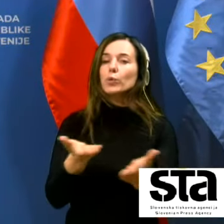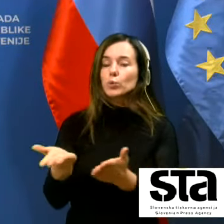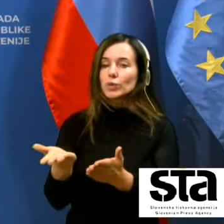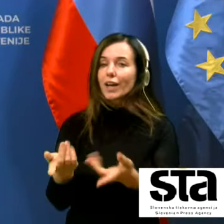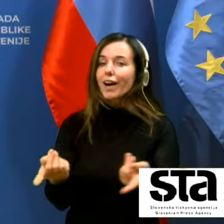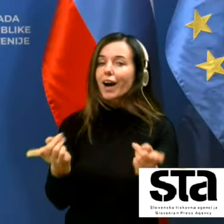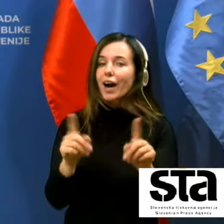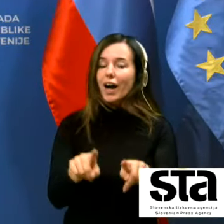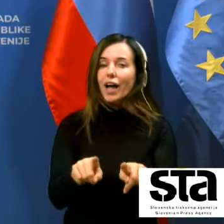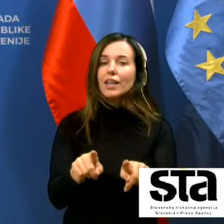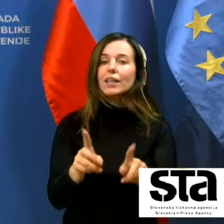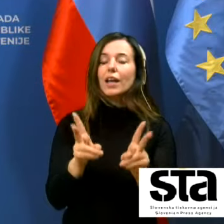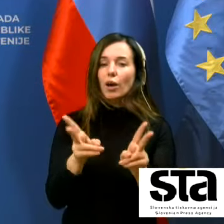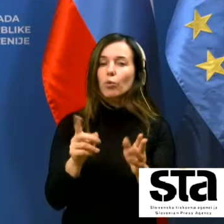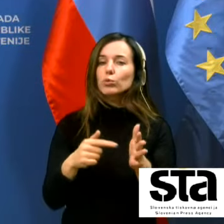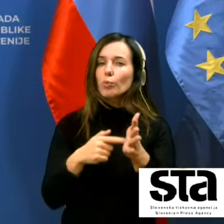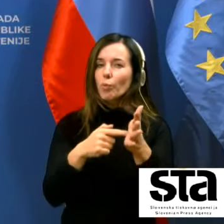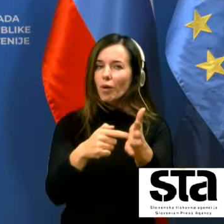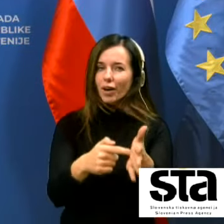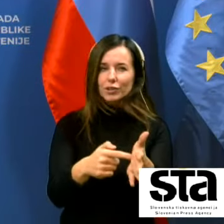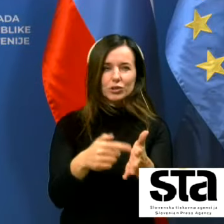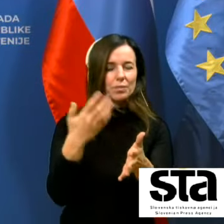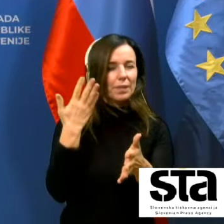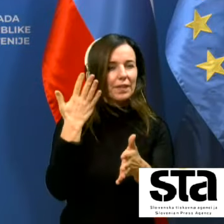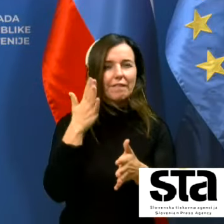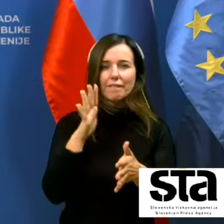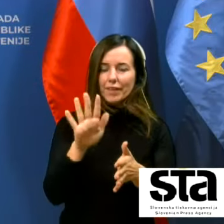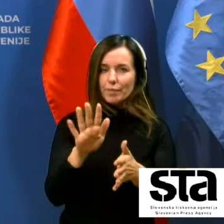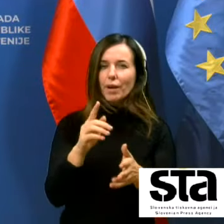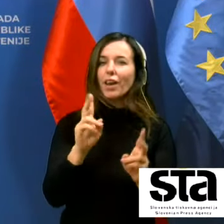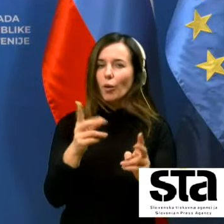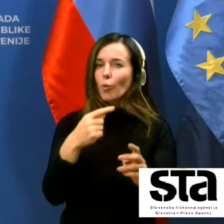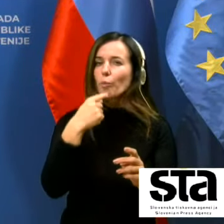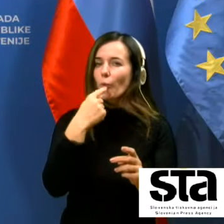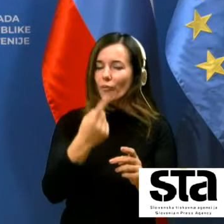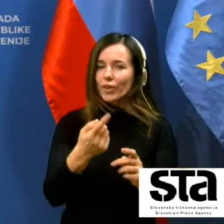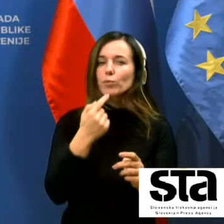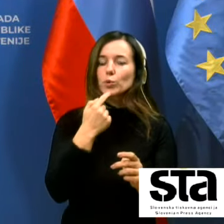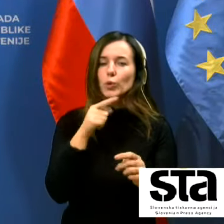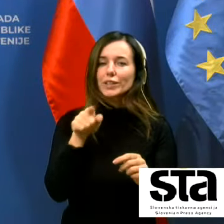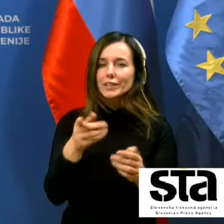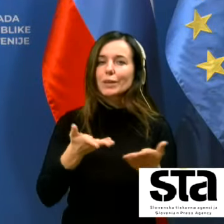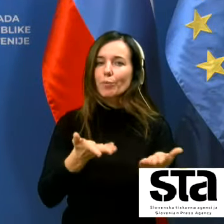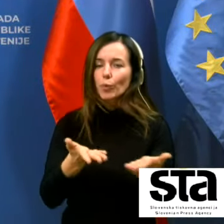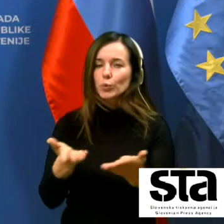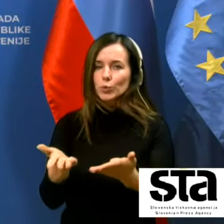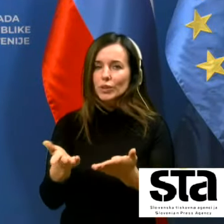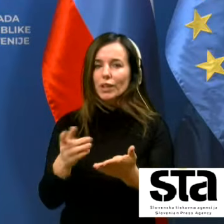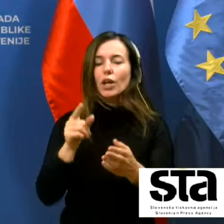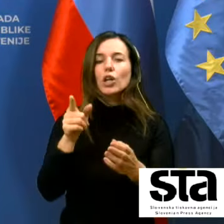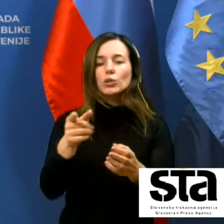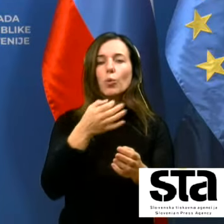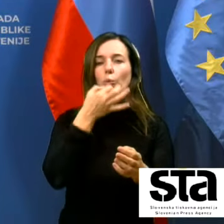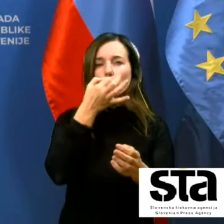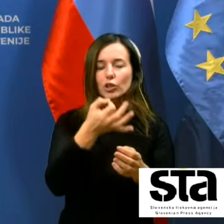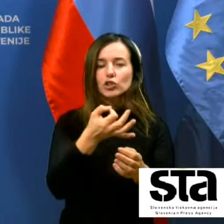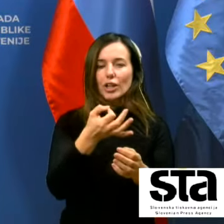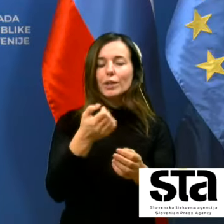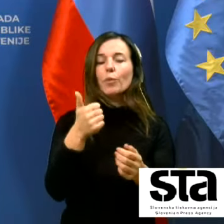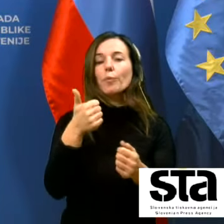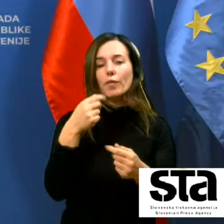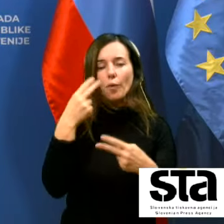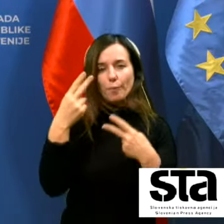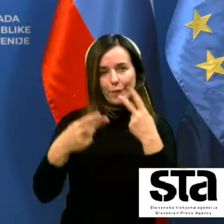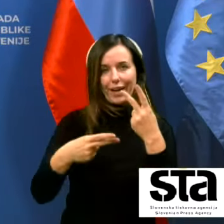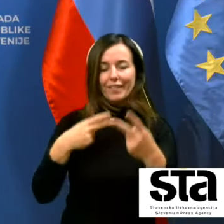na skrivat v ponudnikih ali ne tako da jaz bi to vprašanje kljubo samo preveril